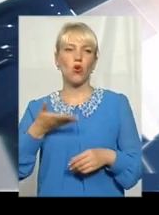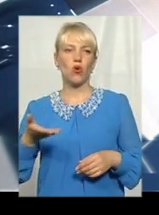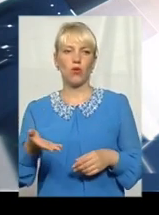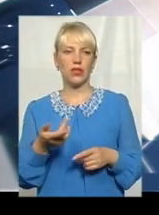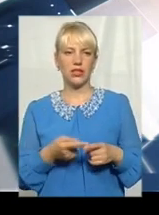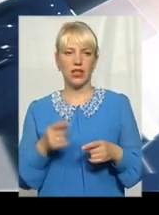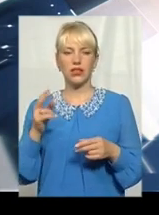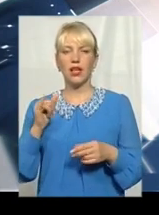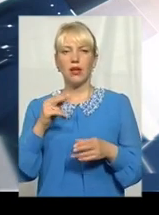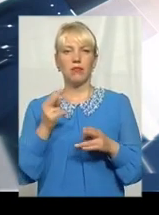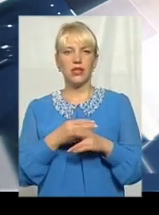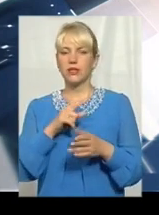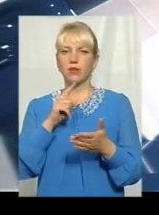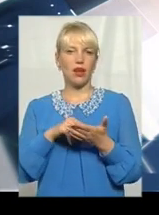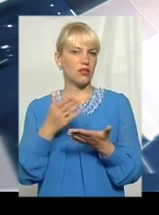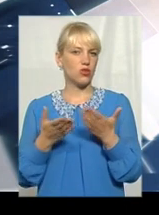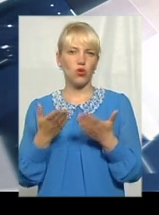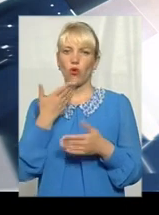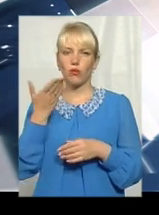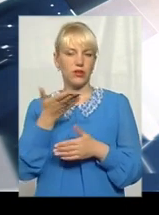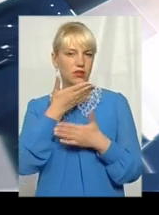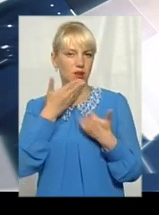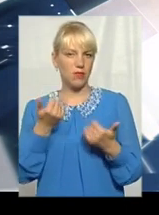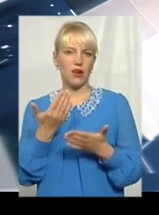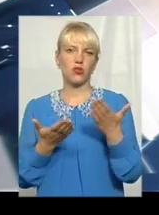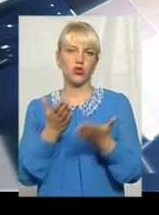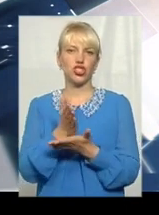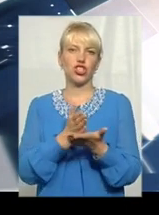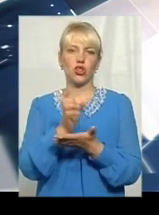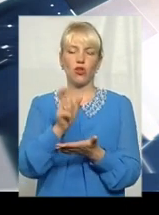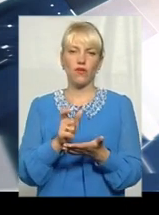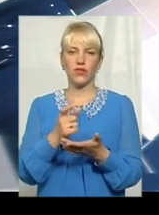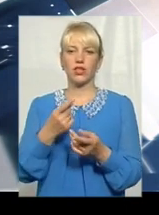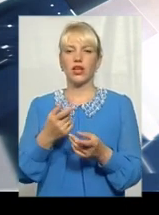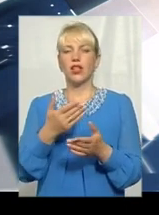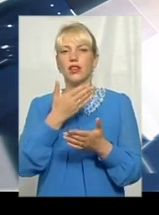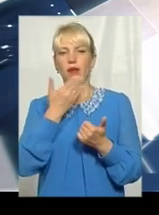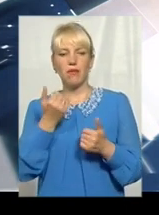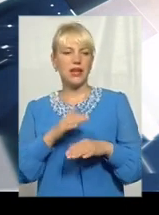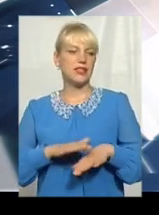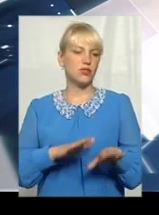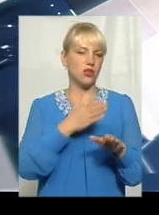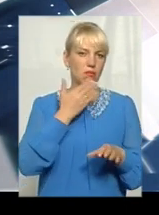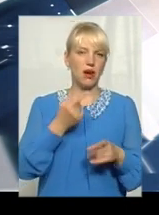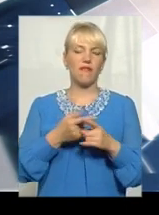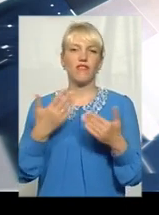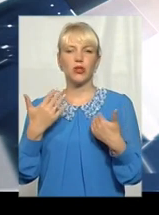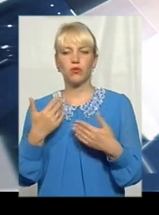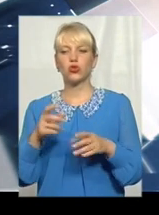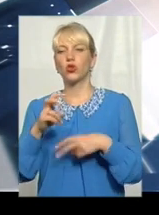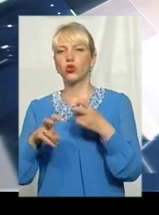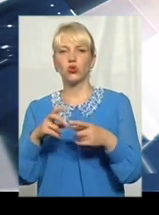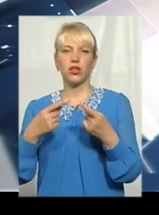без питання, що коментатора немає, наприклад, чиновника, одного заступника, він у відпусті, шукають іншого, пропонують